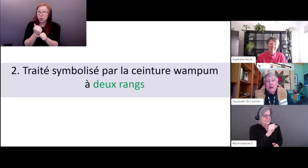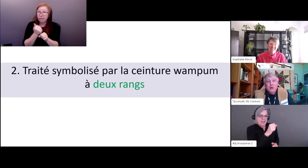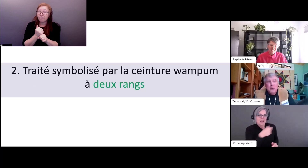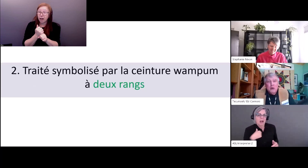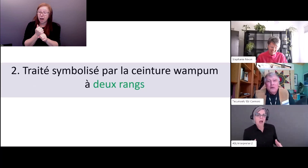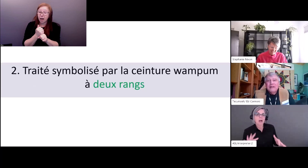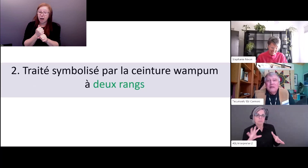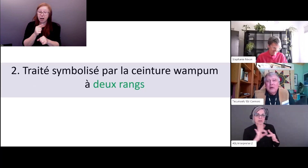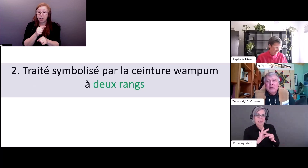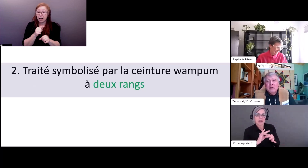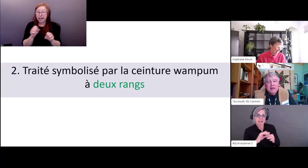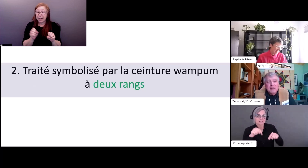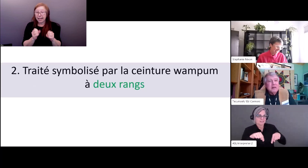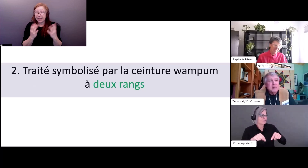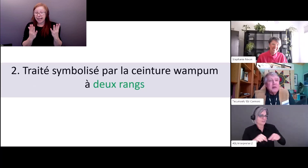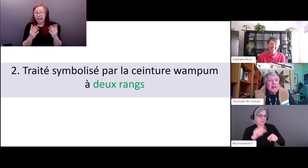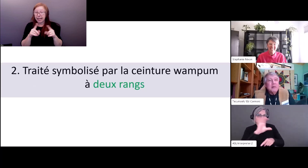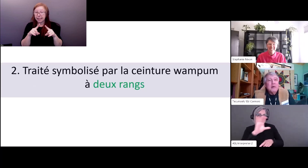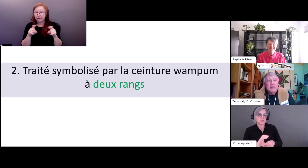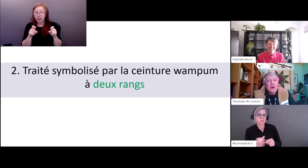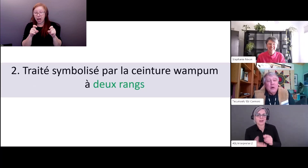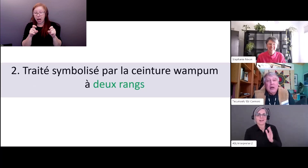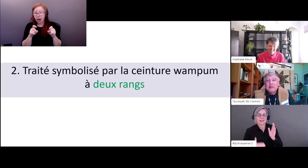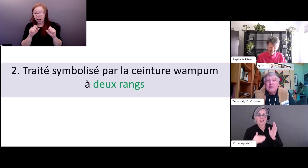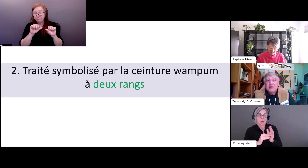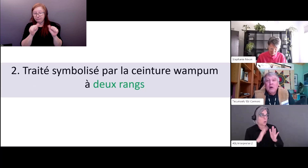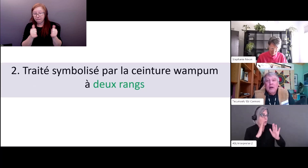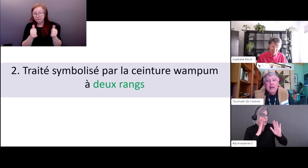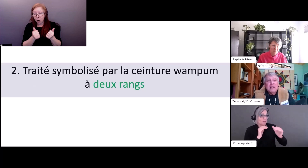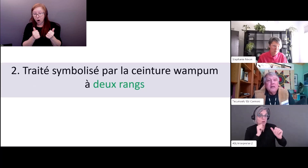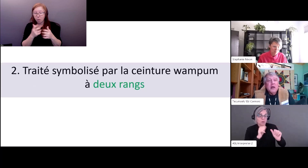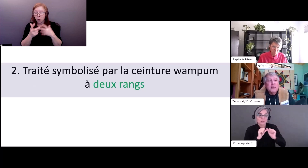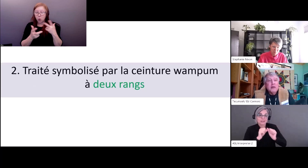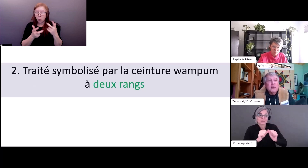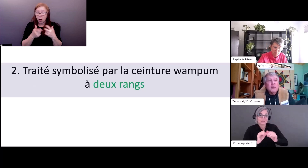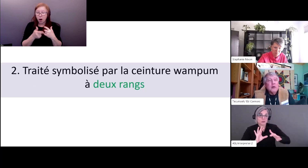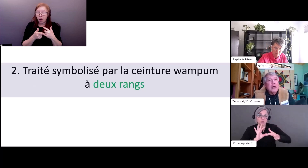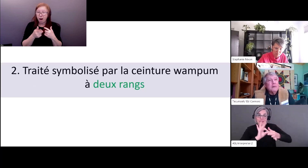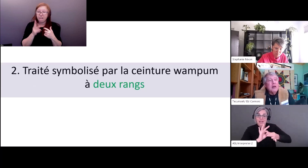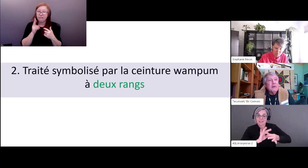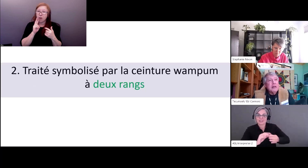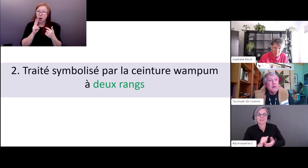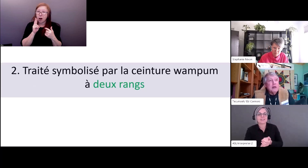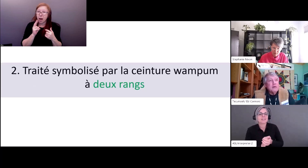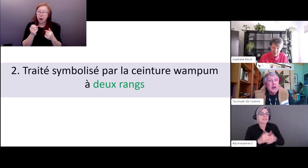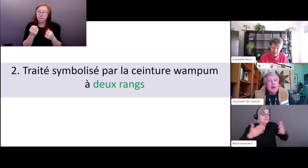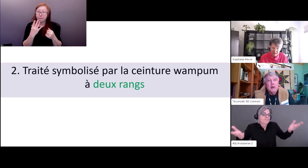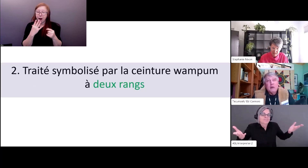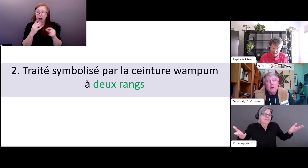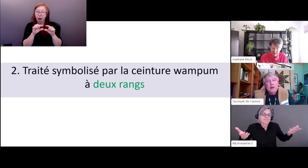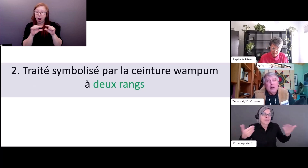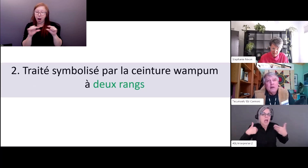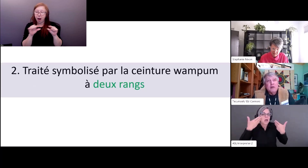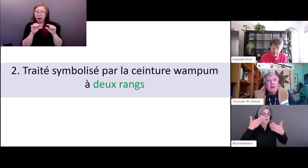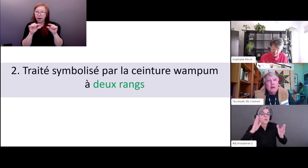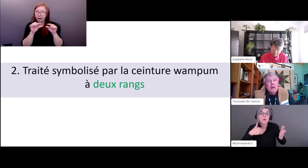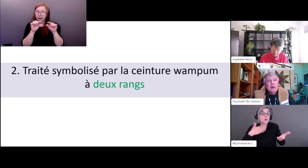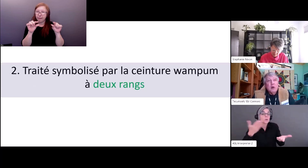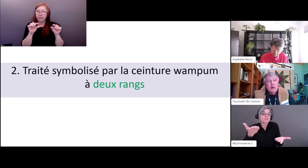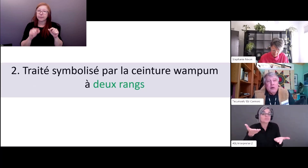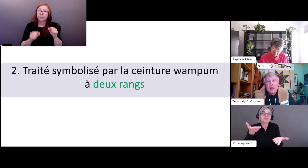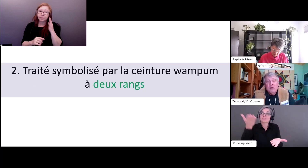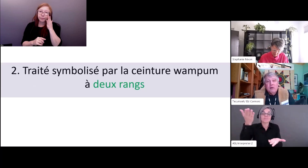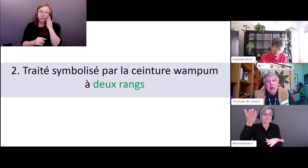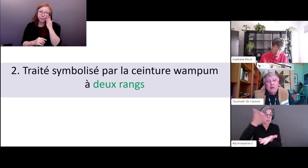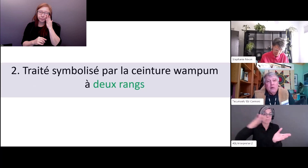ce monde que je partage avec moi avec vous mais qui sait ce qui va se passer donc je vais commencer par partager avec vous quelque chose